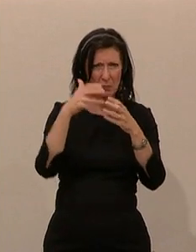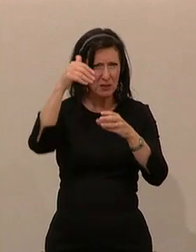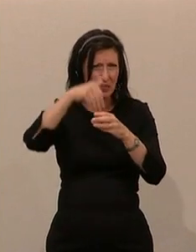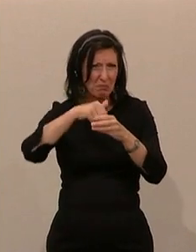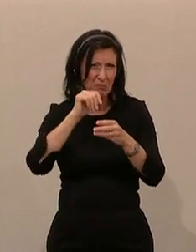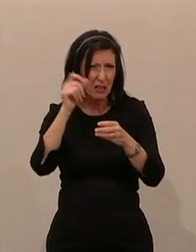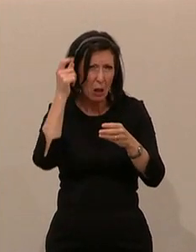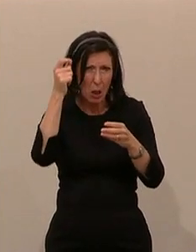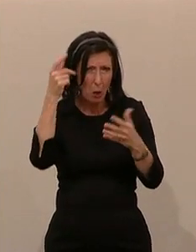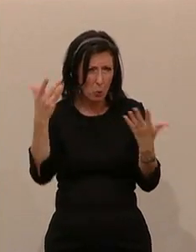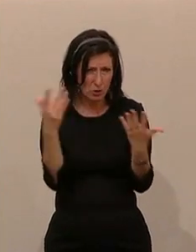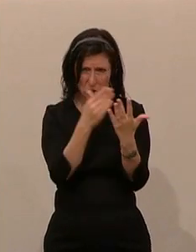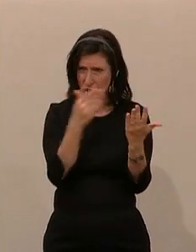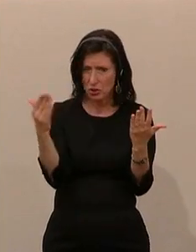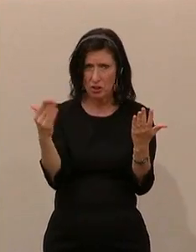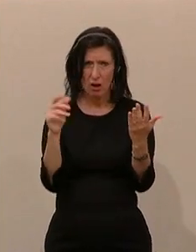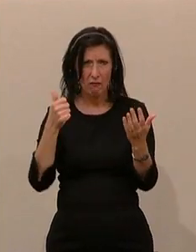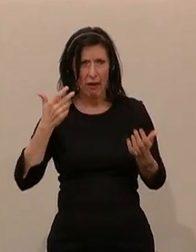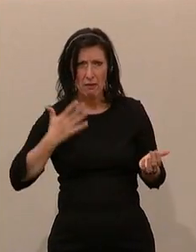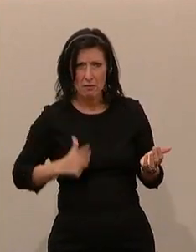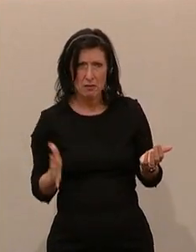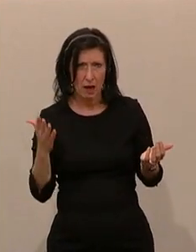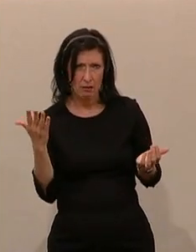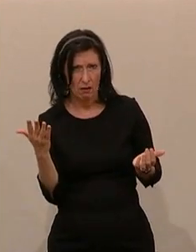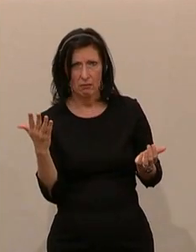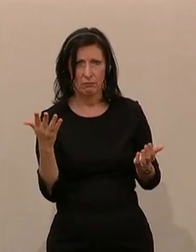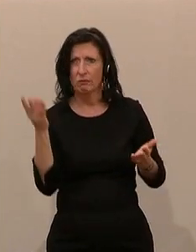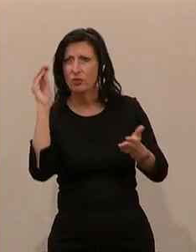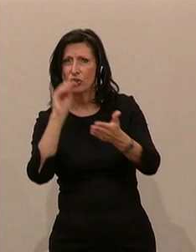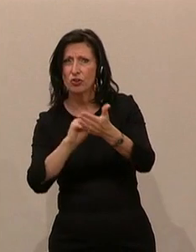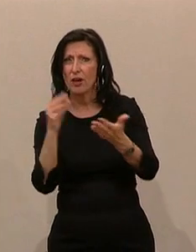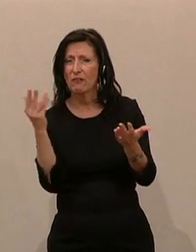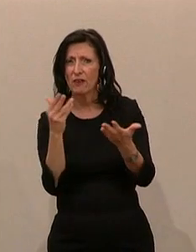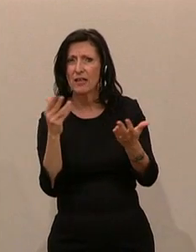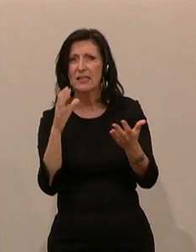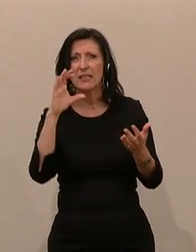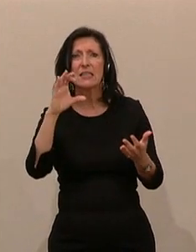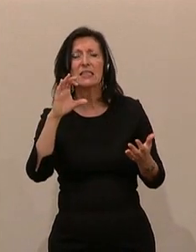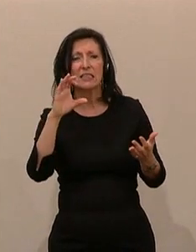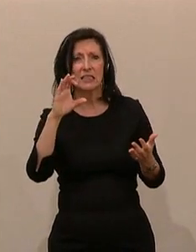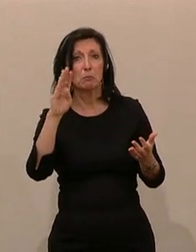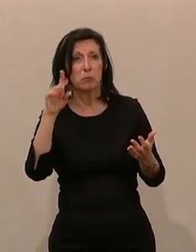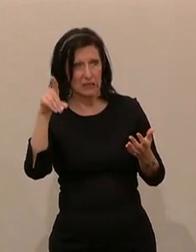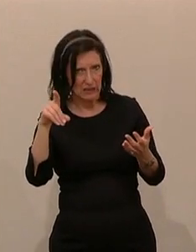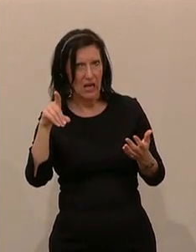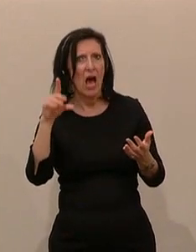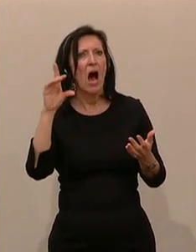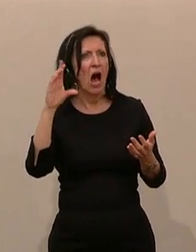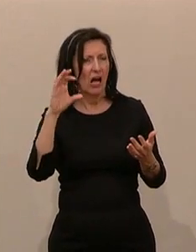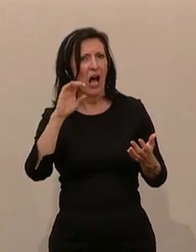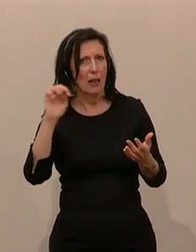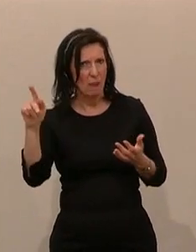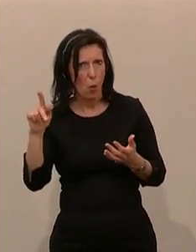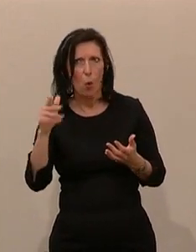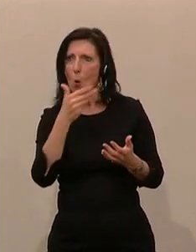schlüssig, weil auf einer Seite ausgewiesen wird, dass CBD, also Cannabidiol, erstens kein